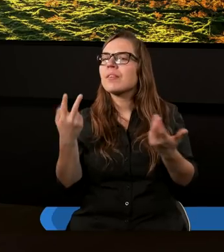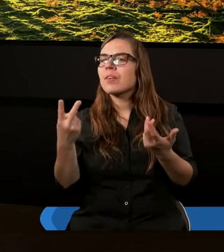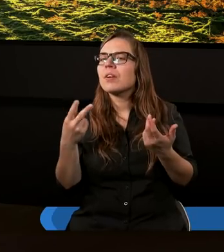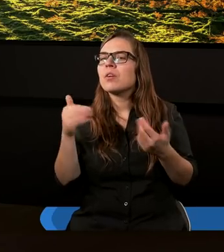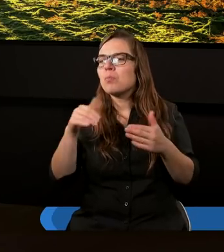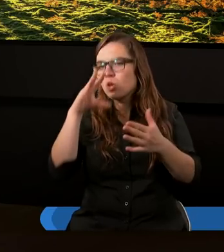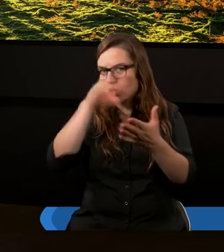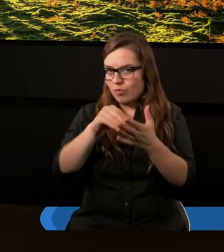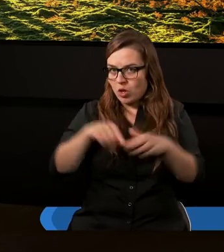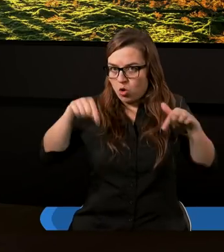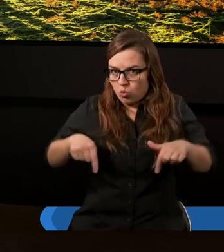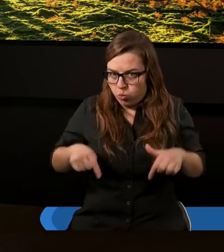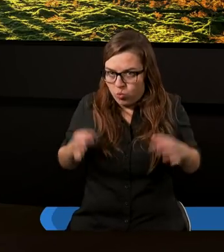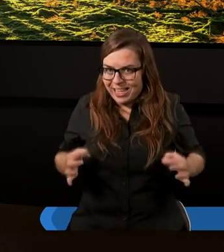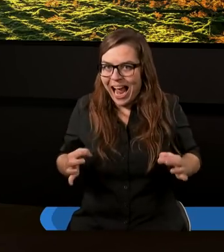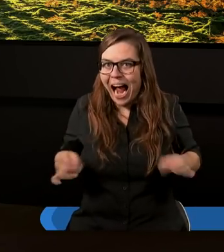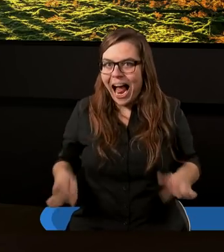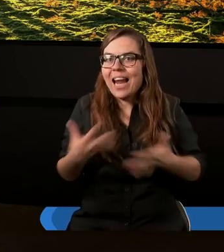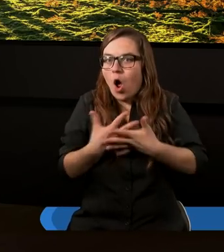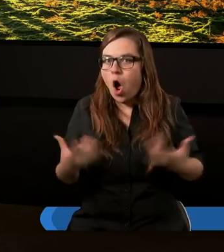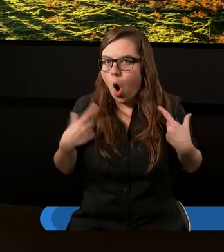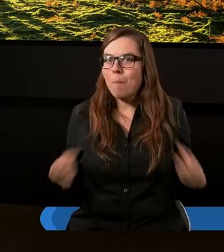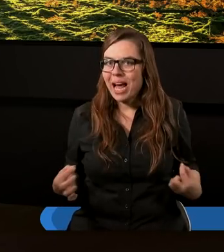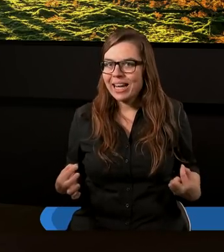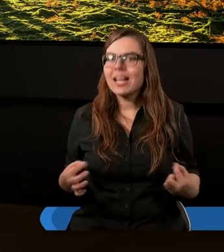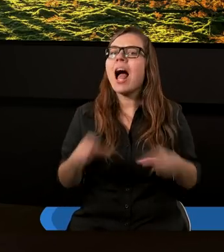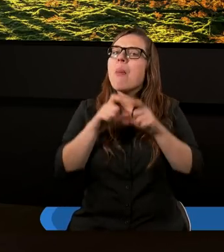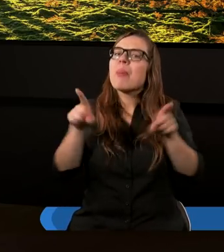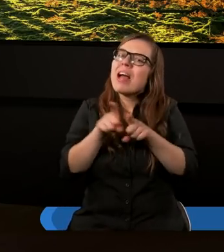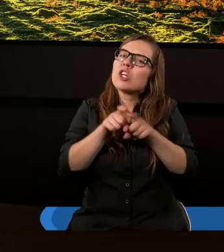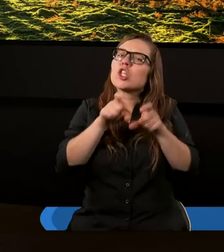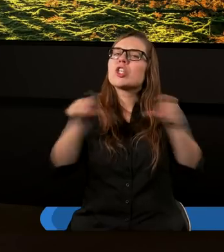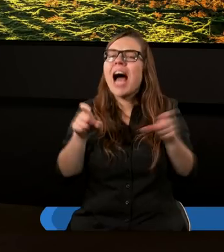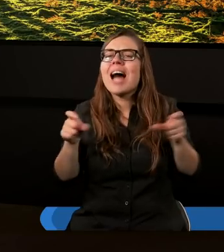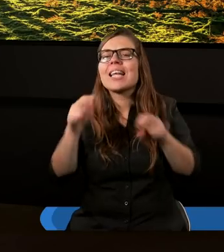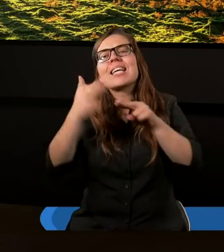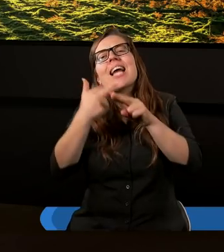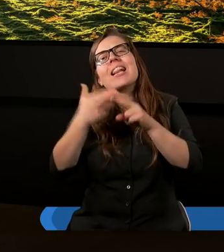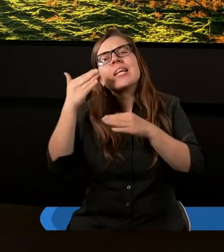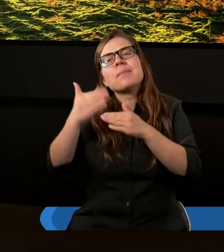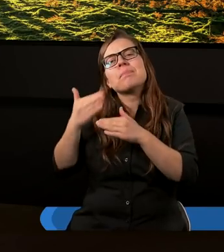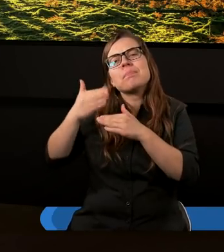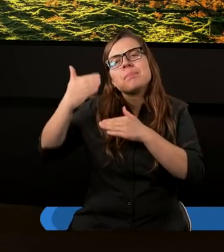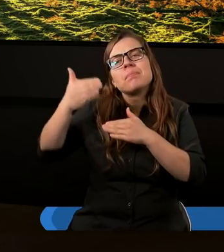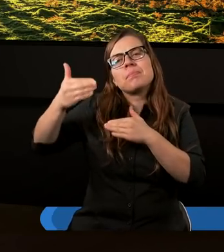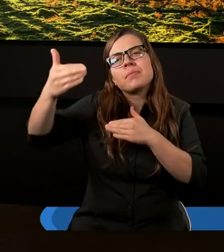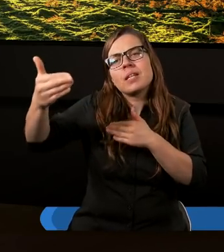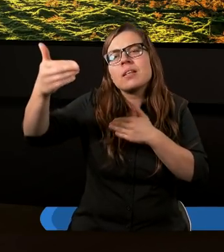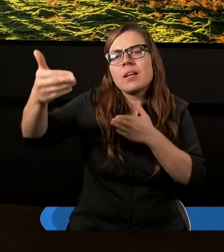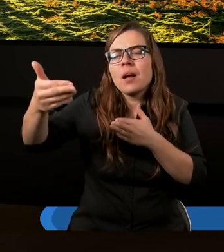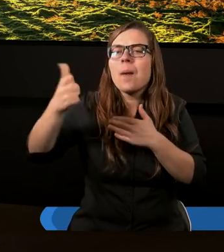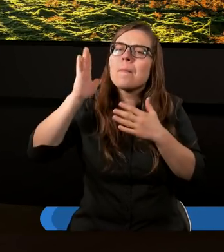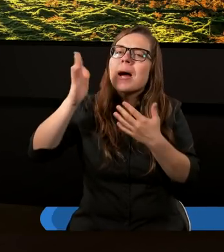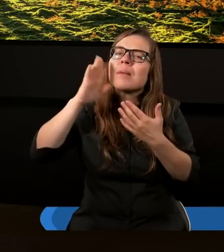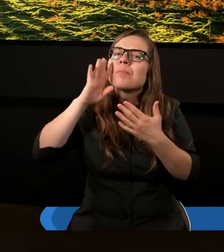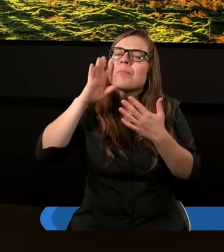możemy doświadczyć tu i teraz na tej ziemi, jak i o czasie, kiedy Boża obecność